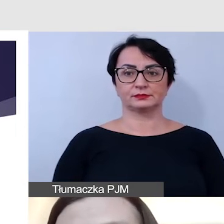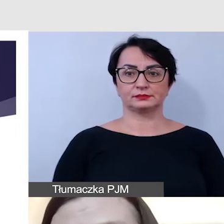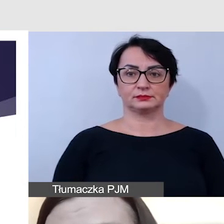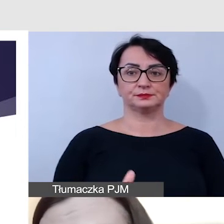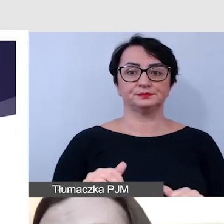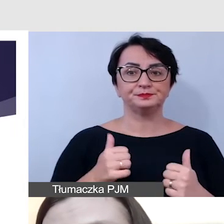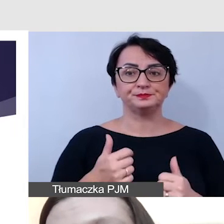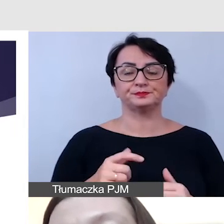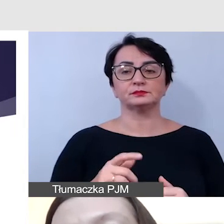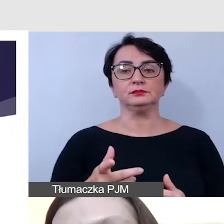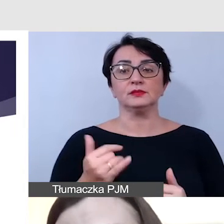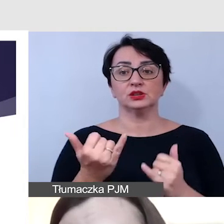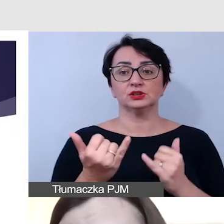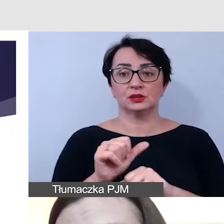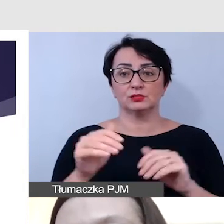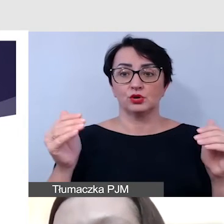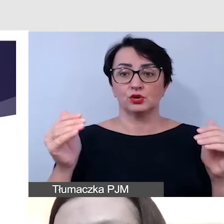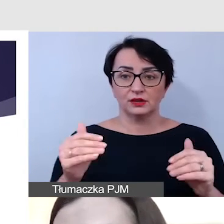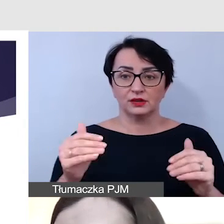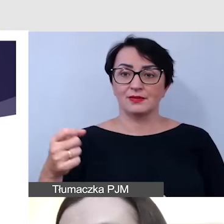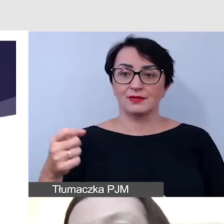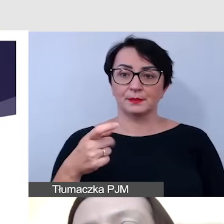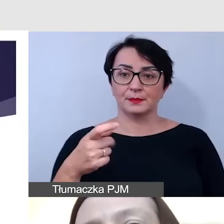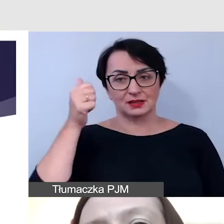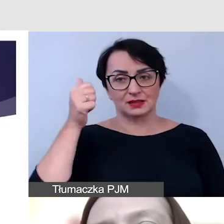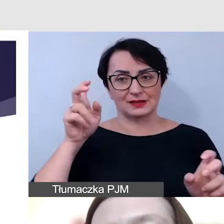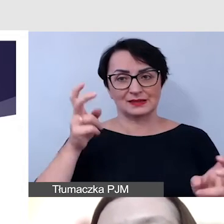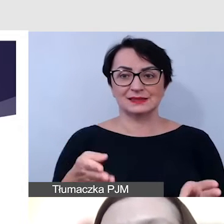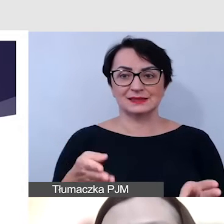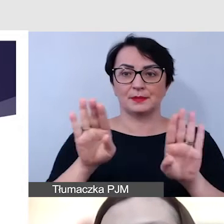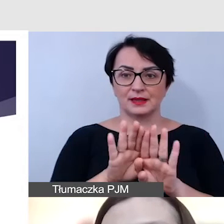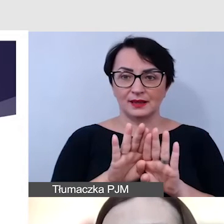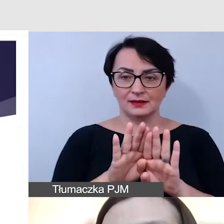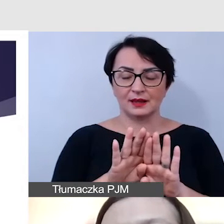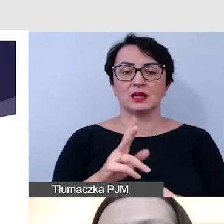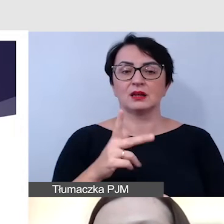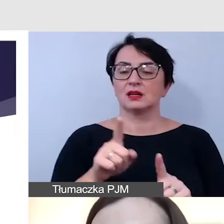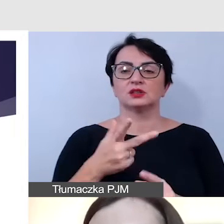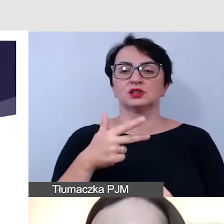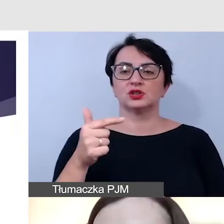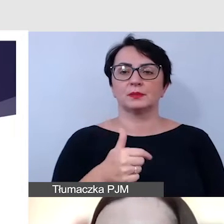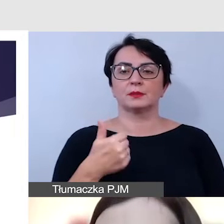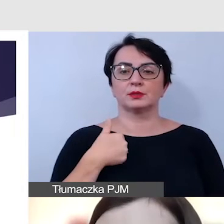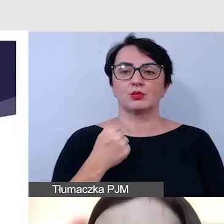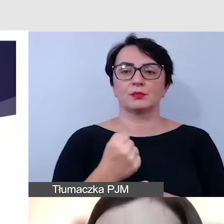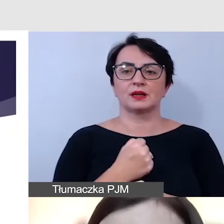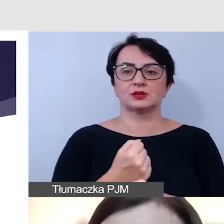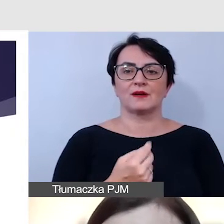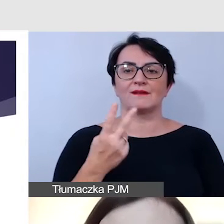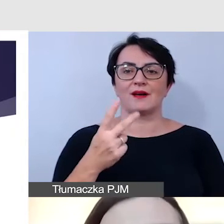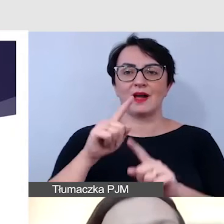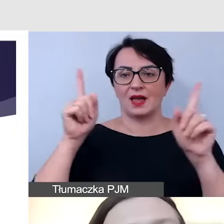w miarę możliwości napisy mogły być zamknięte i nie trzeba było pracować z dwoma